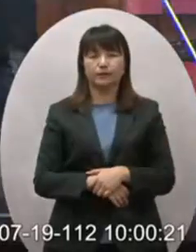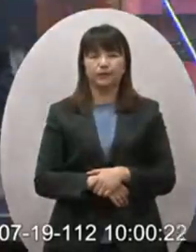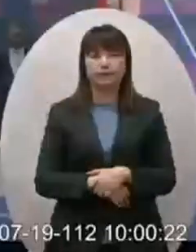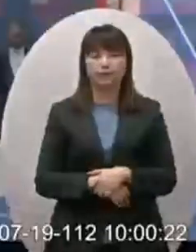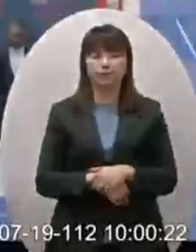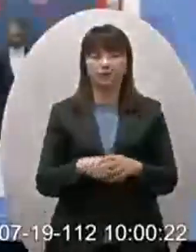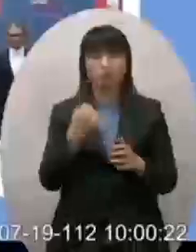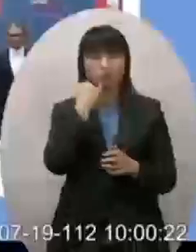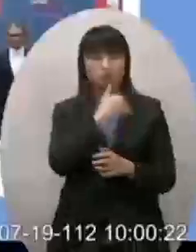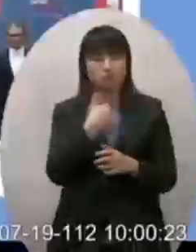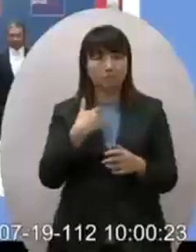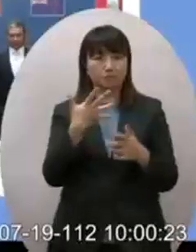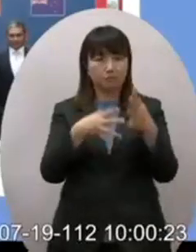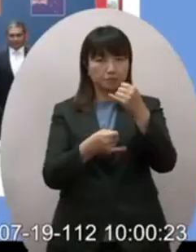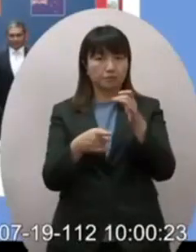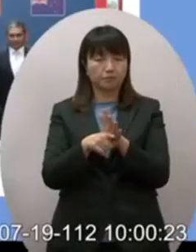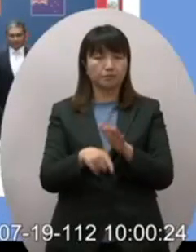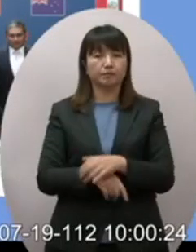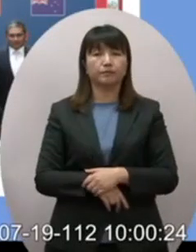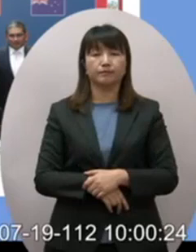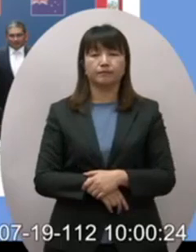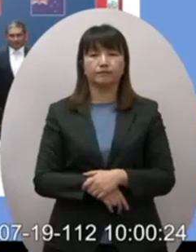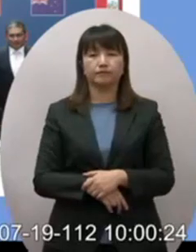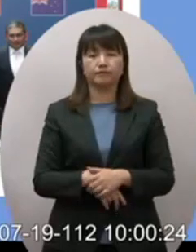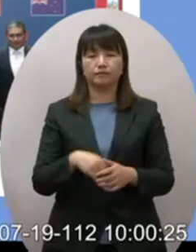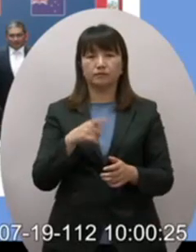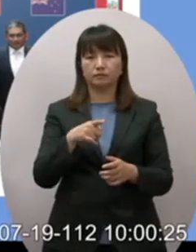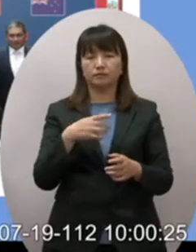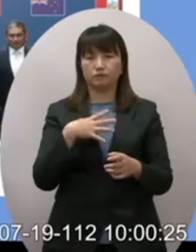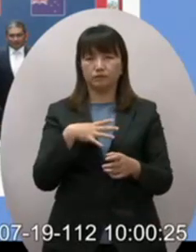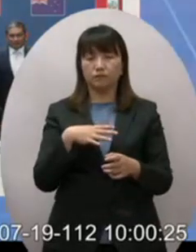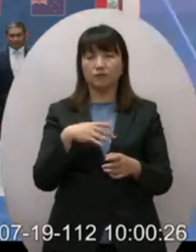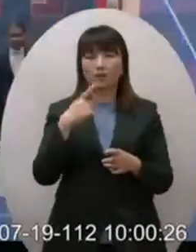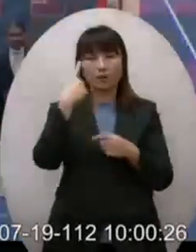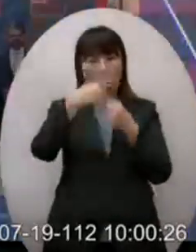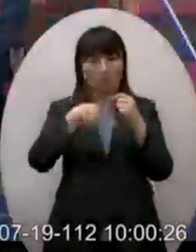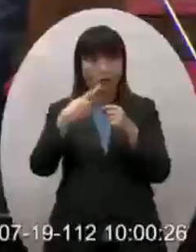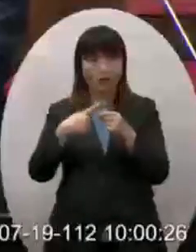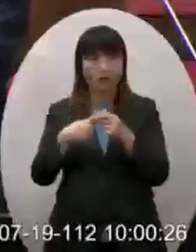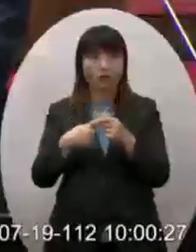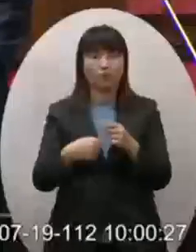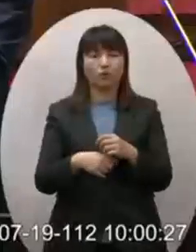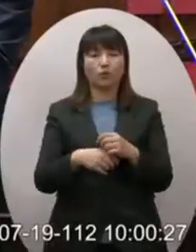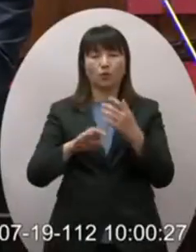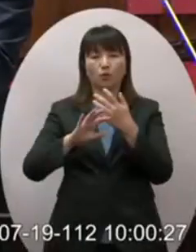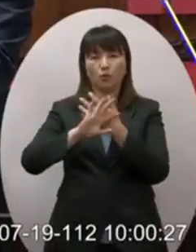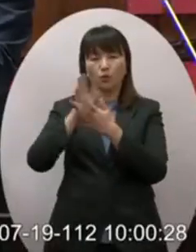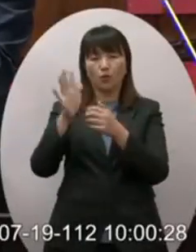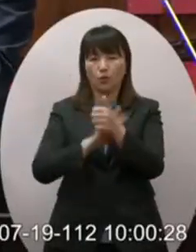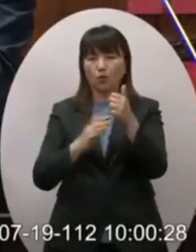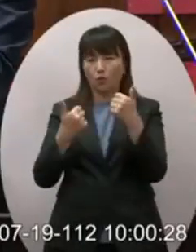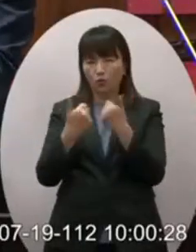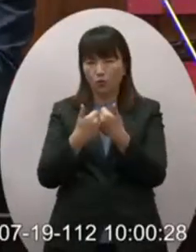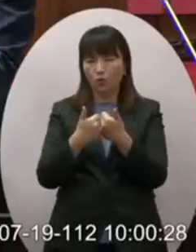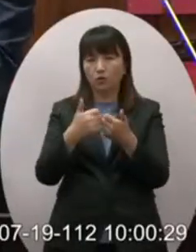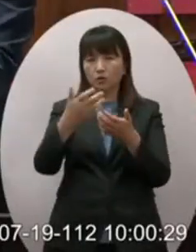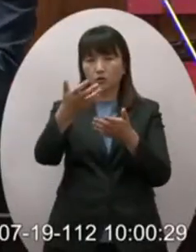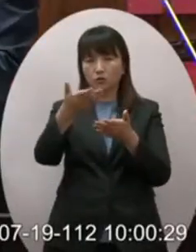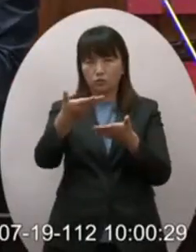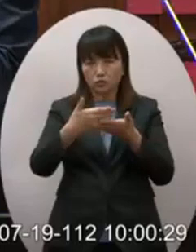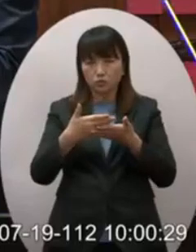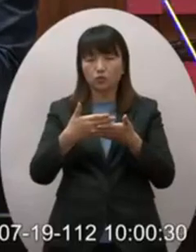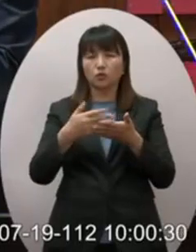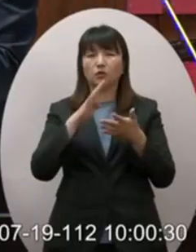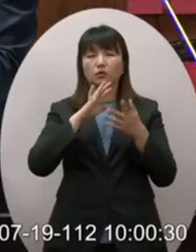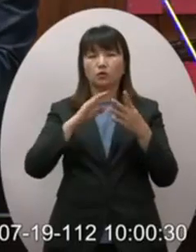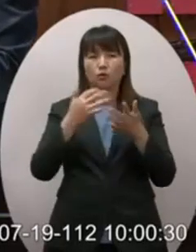那最有可能的是什麼你知道嗎院長我們每年外委會你們送來的預算外